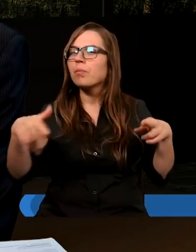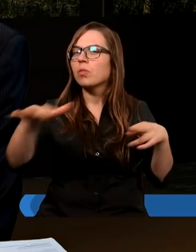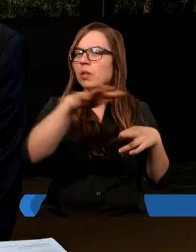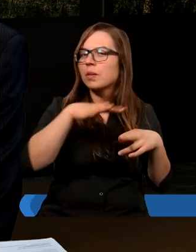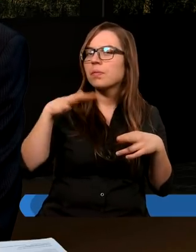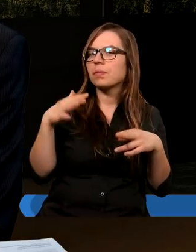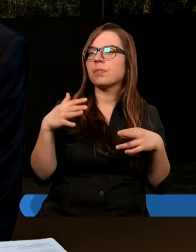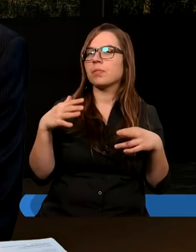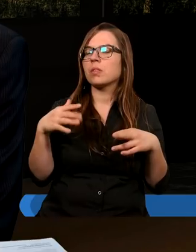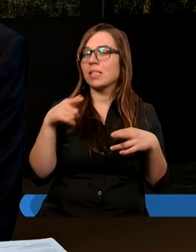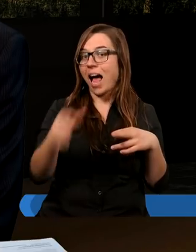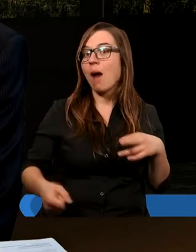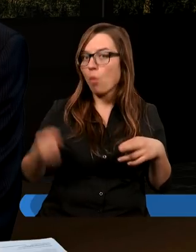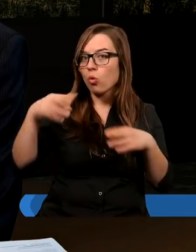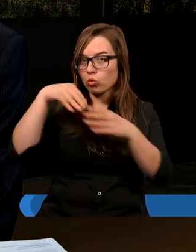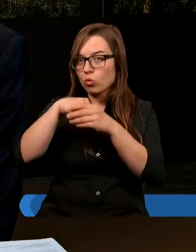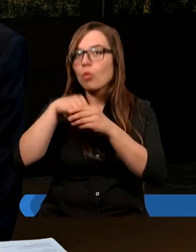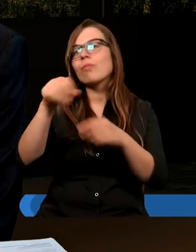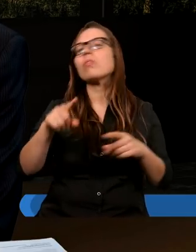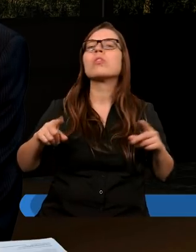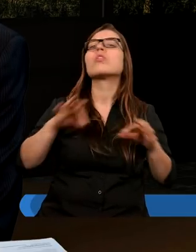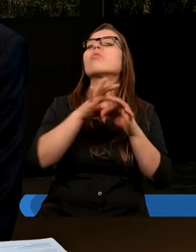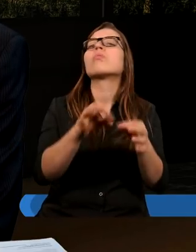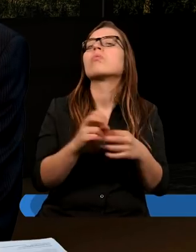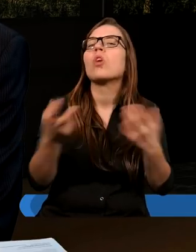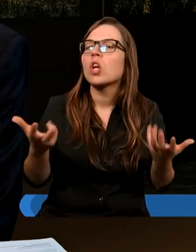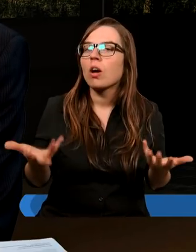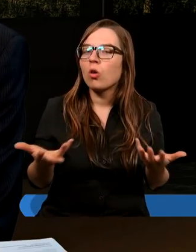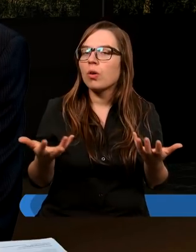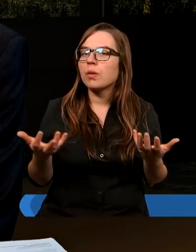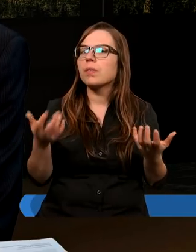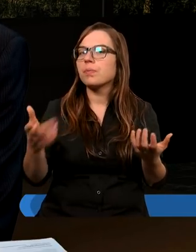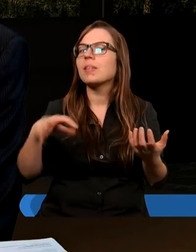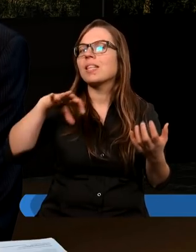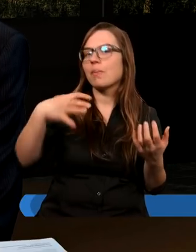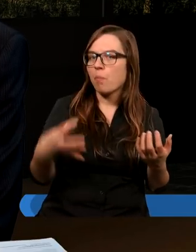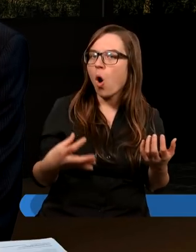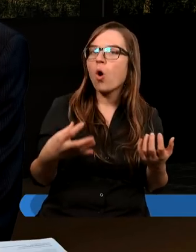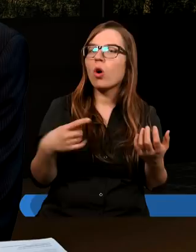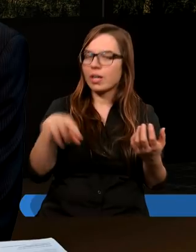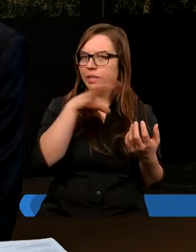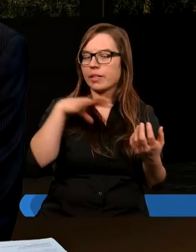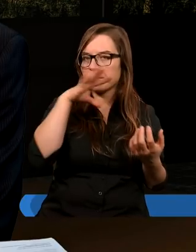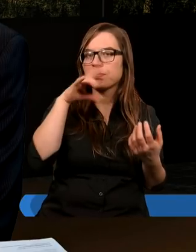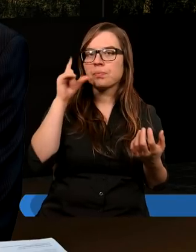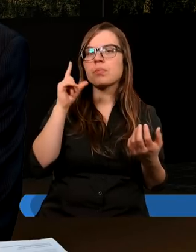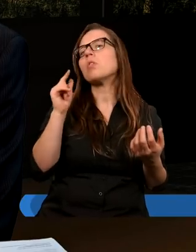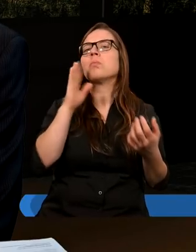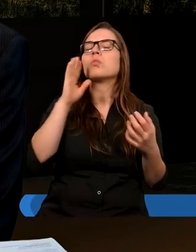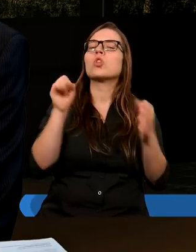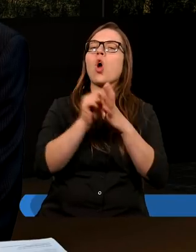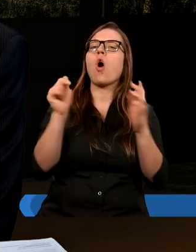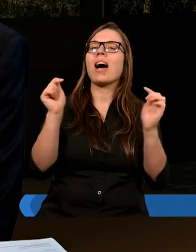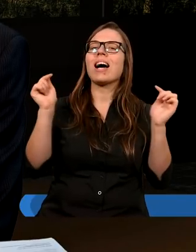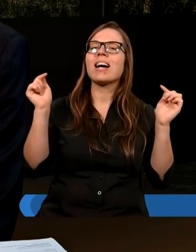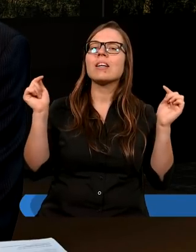nawet wśród apostołów doprowadziła zbory do konfrontacji.